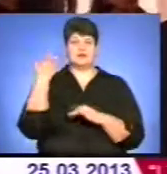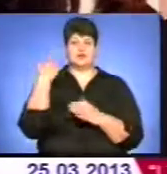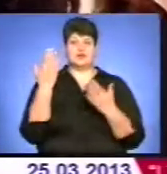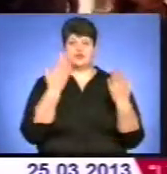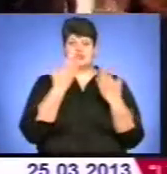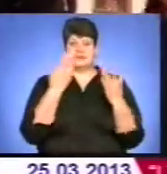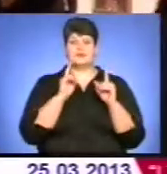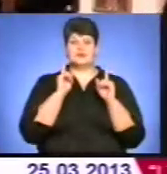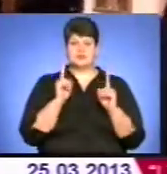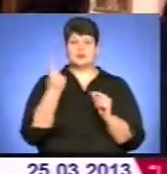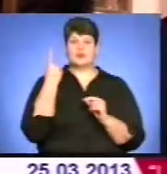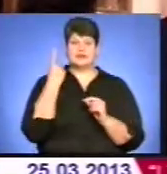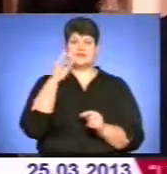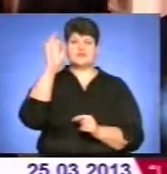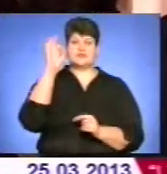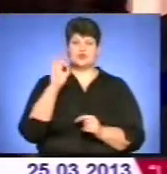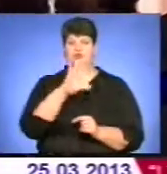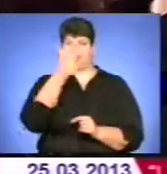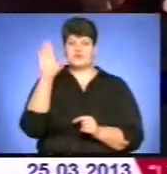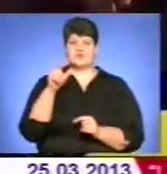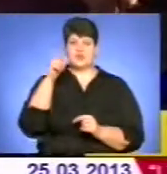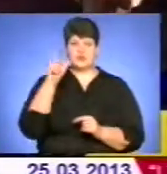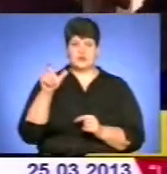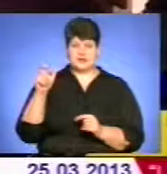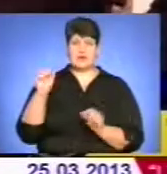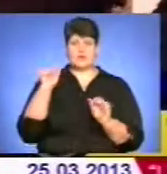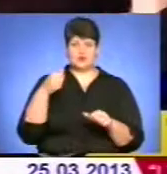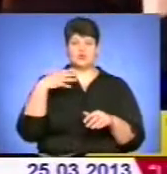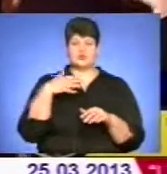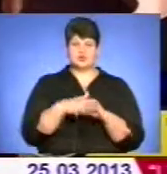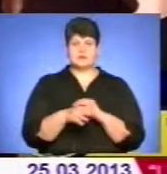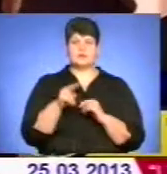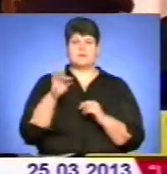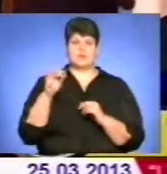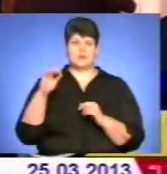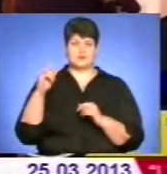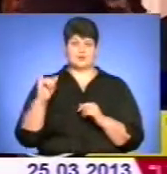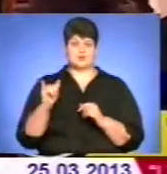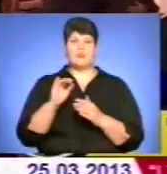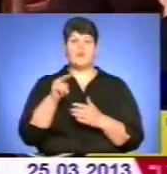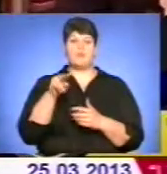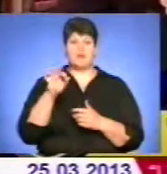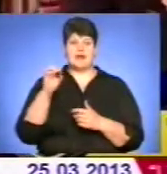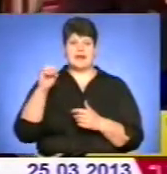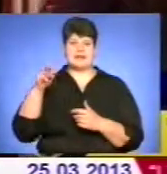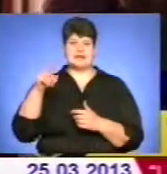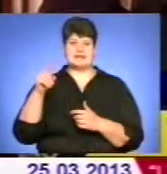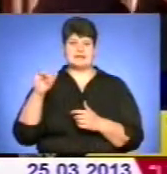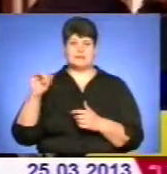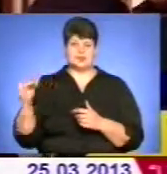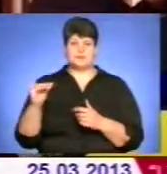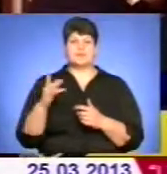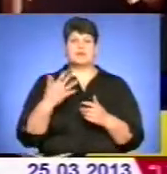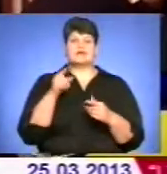лише один відсоток всіх людей здатні розуміти і оцінювати поезію. Здатні щось в цій поезі чути, відчувати, бачити якісь нотки.